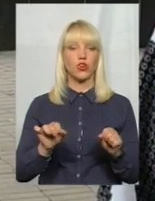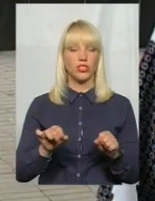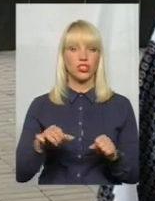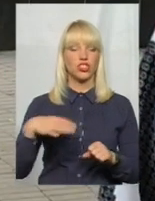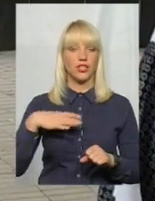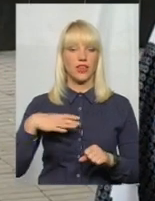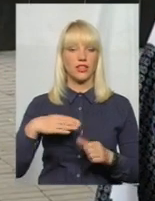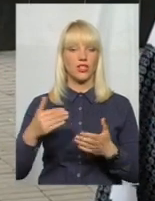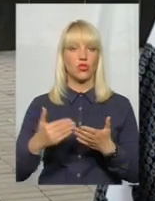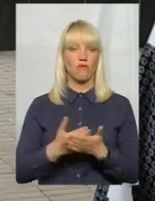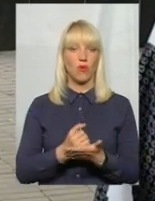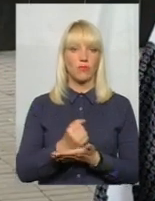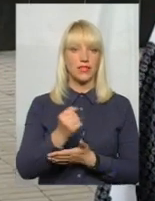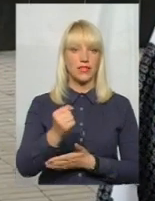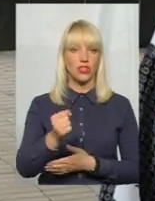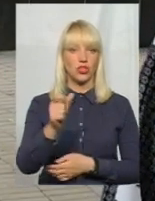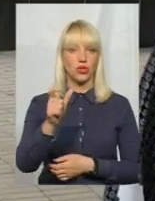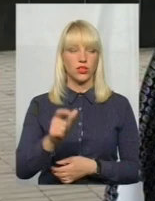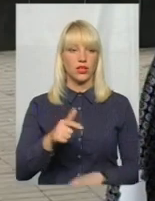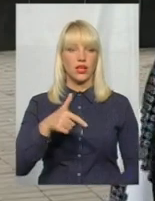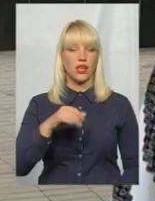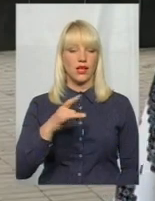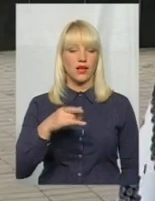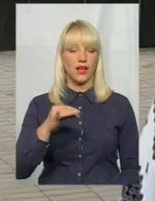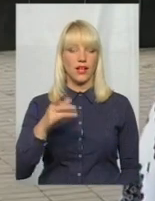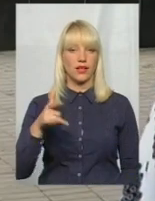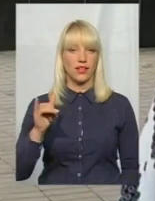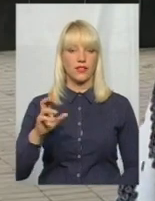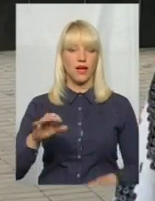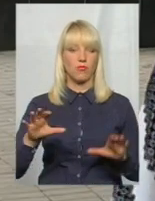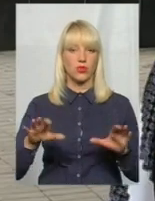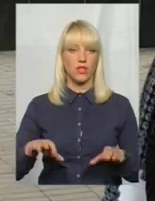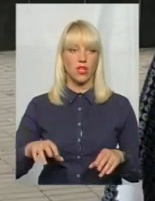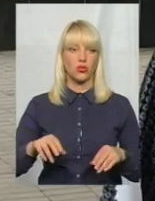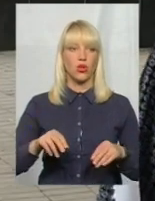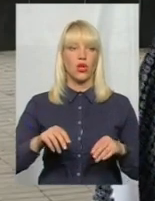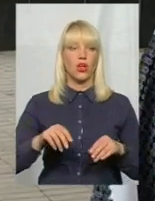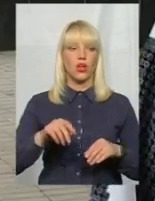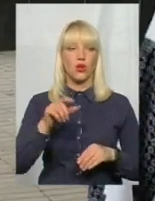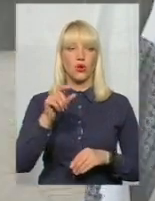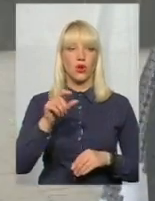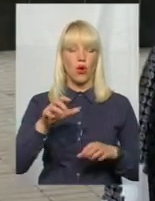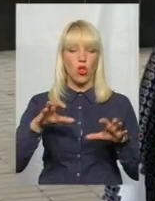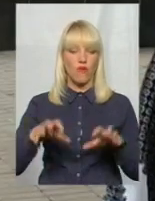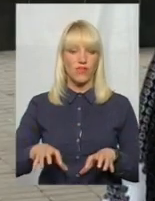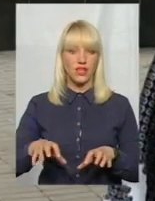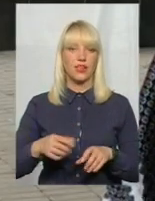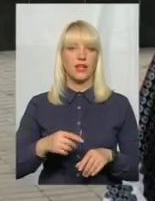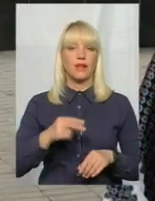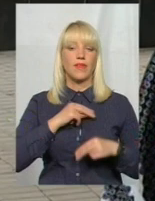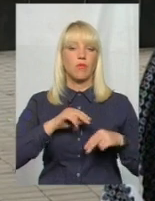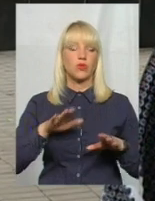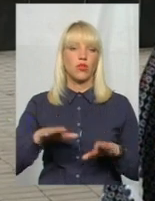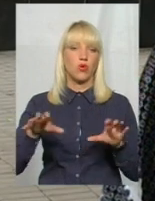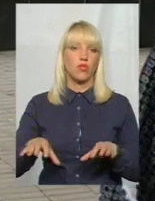нового призначення людини Гереги на посаду голови Хмельницької обласної державної адміністрації. Якщо це буде